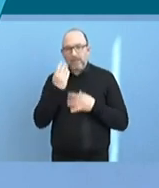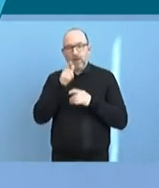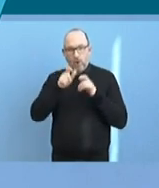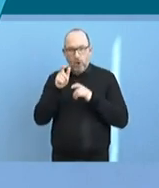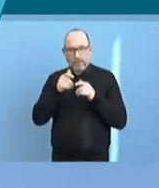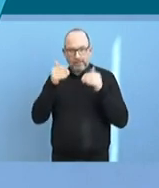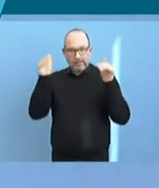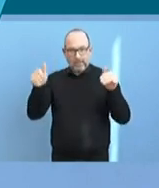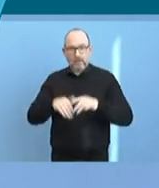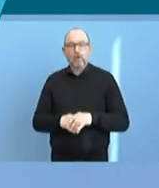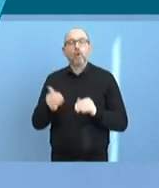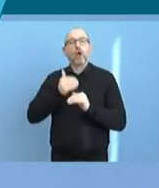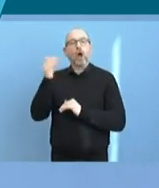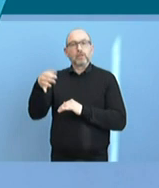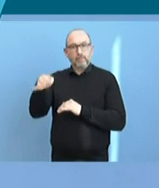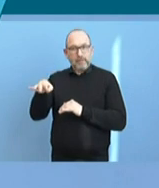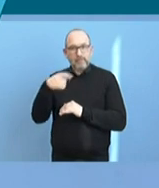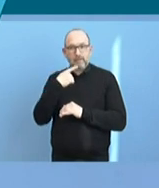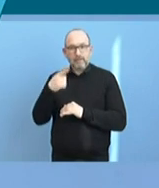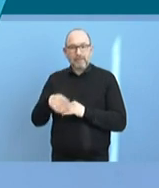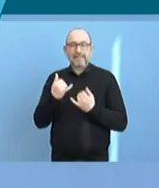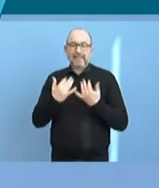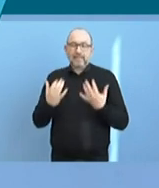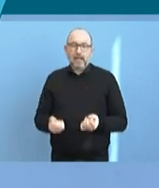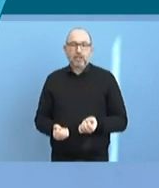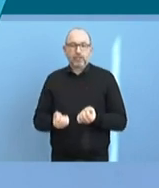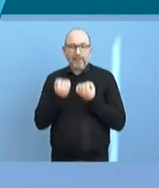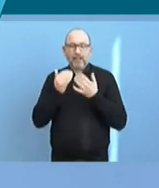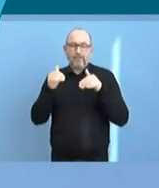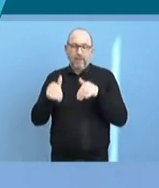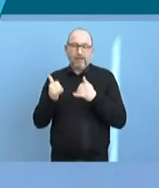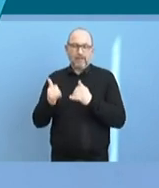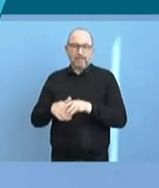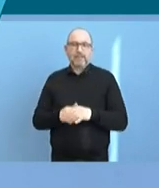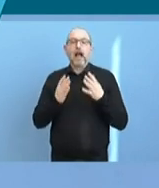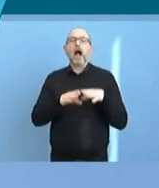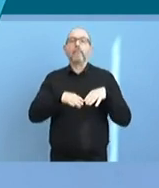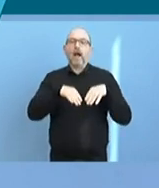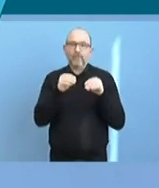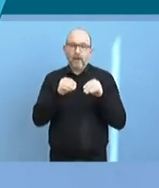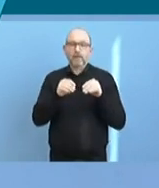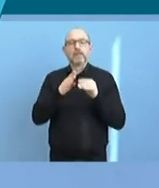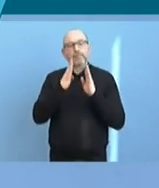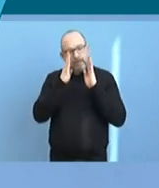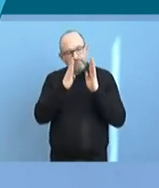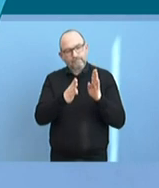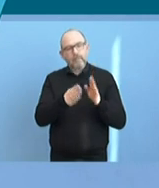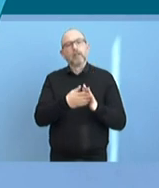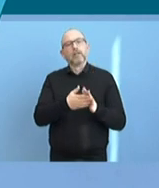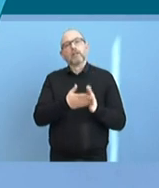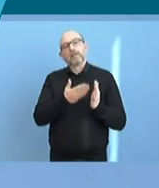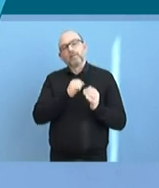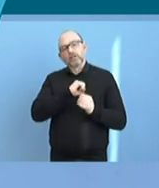Außenminister hat es auch betont. Jetzt kommen natürlich die schwierigeren Fälle. Wir haben uns am Anfang auf die Fälle konzentriert, wo es große